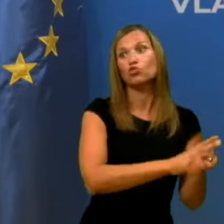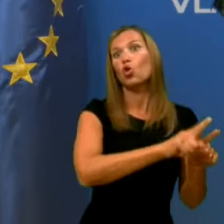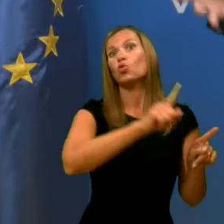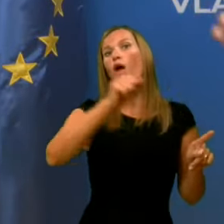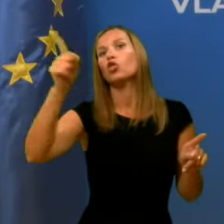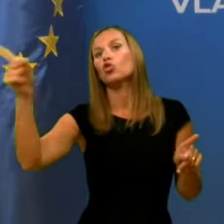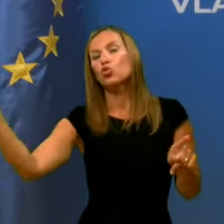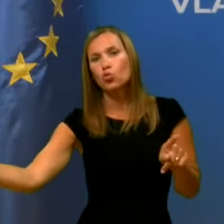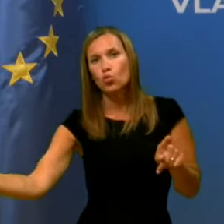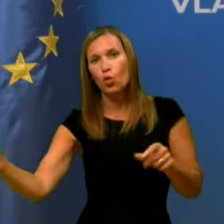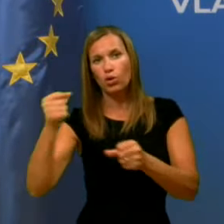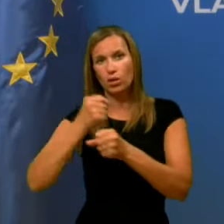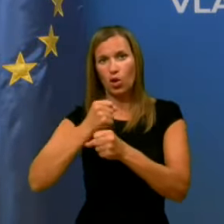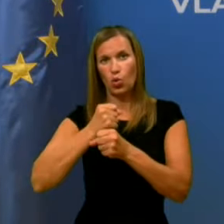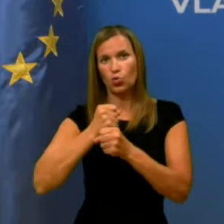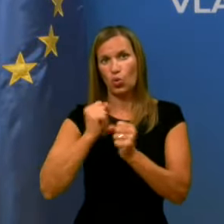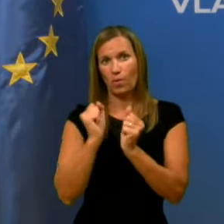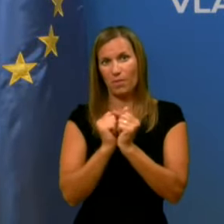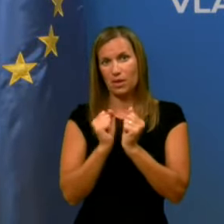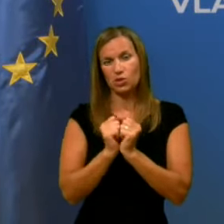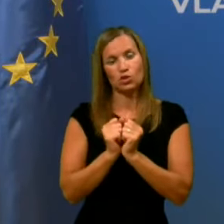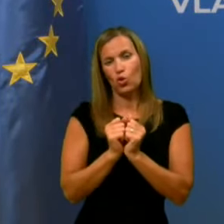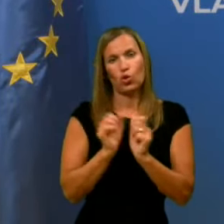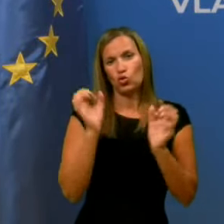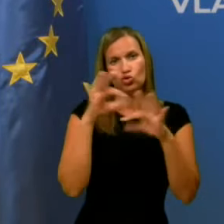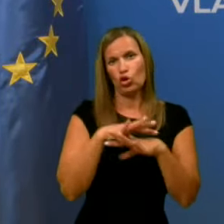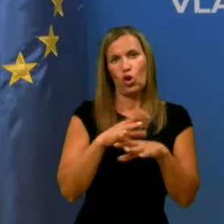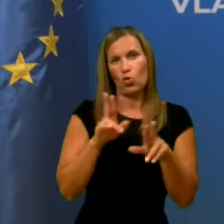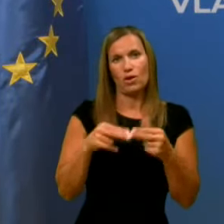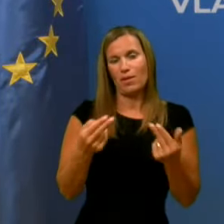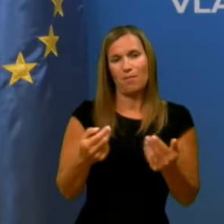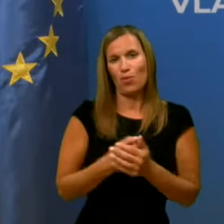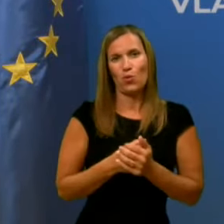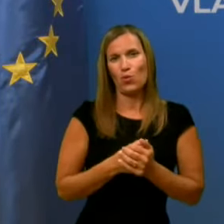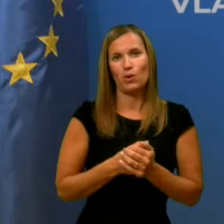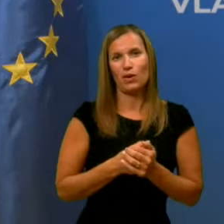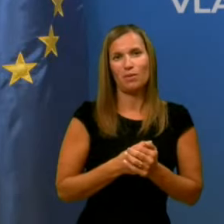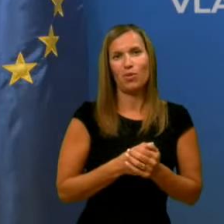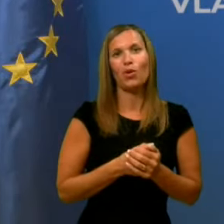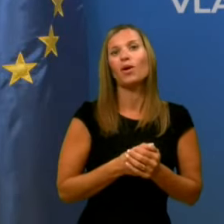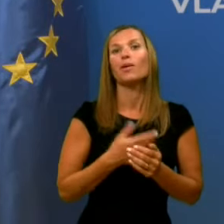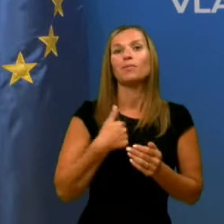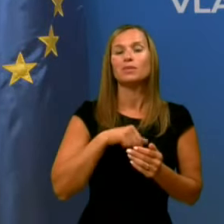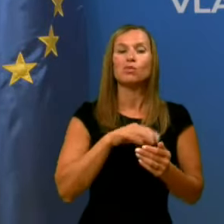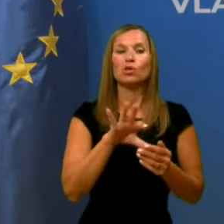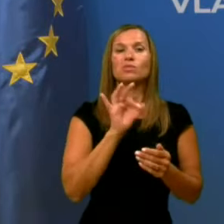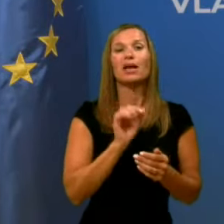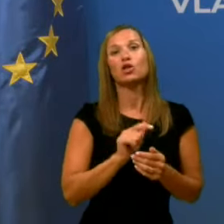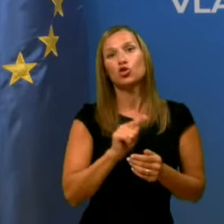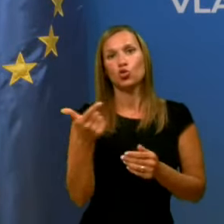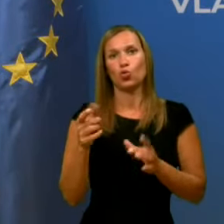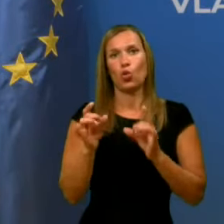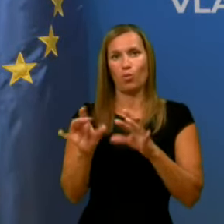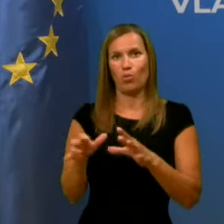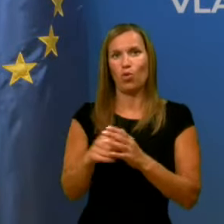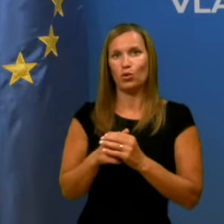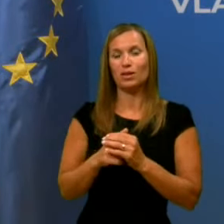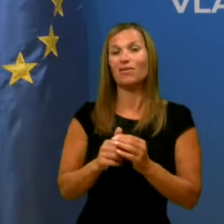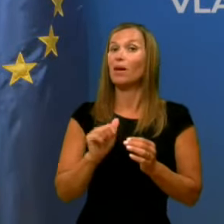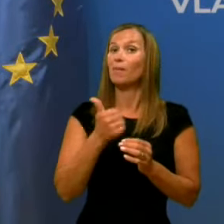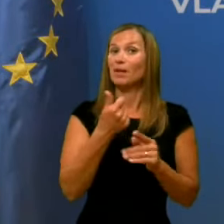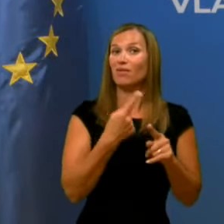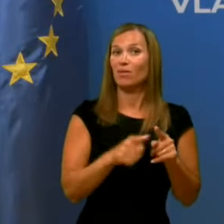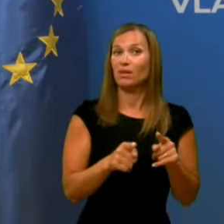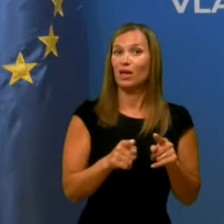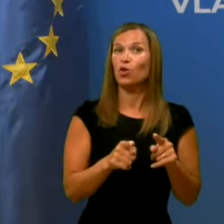delovno mesto, ki ni, žal, stvari niso tako enostavne. Lotili smo se druge puti, v prvem delu so bili